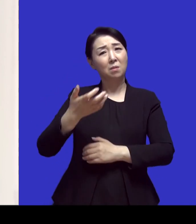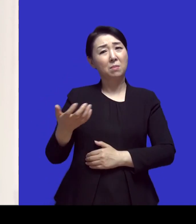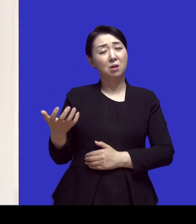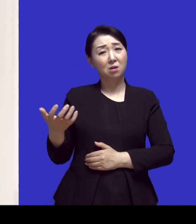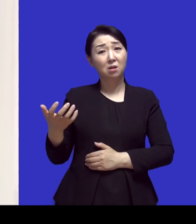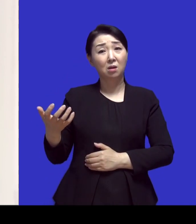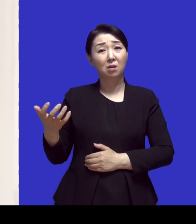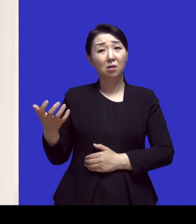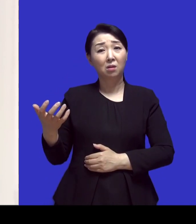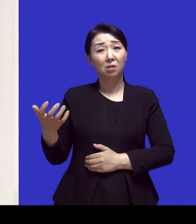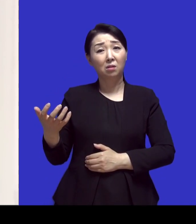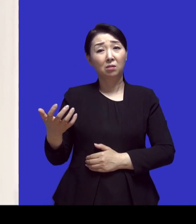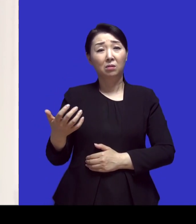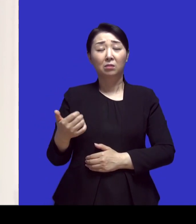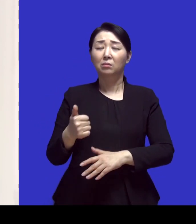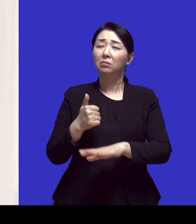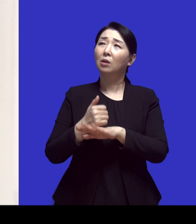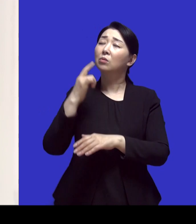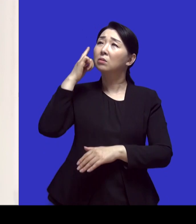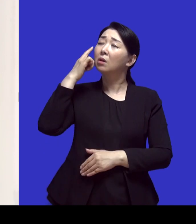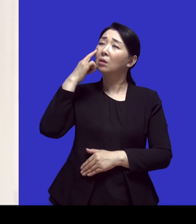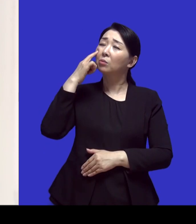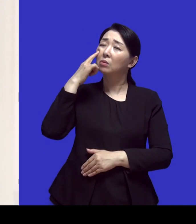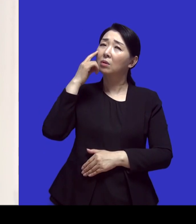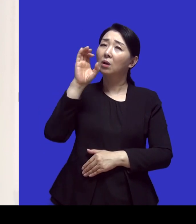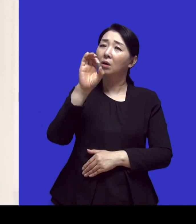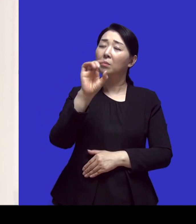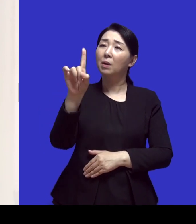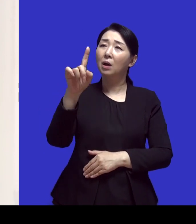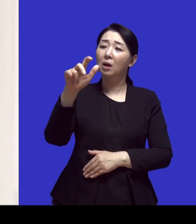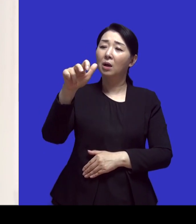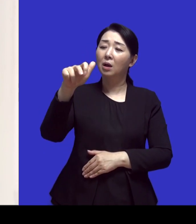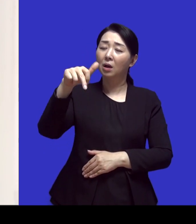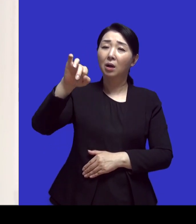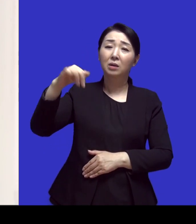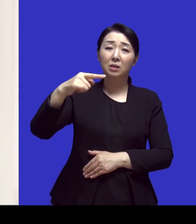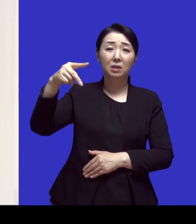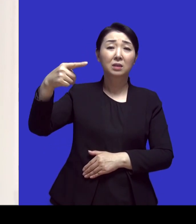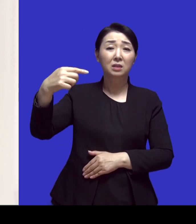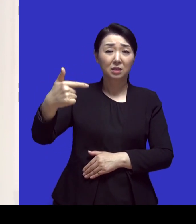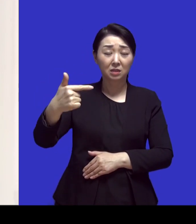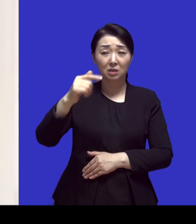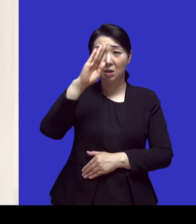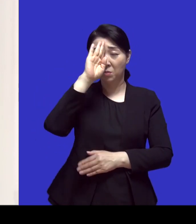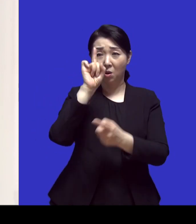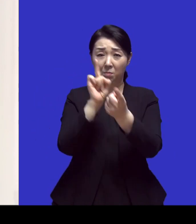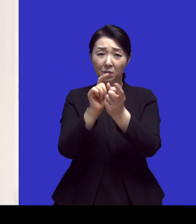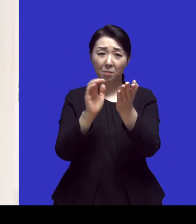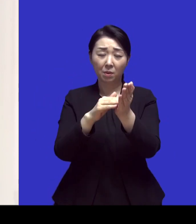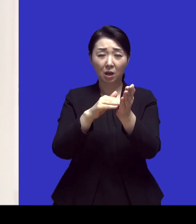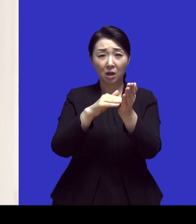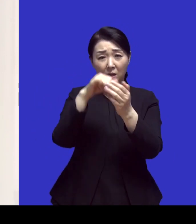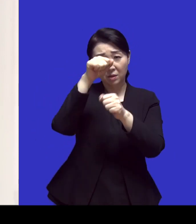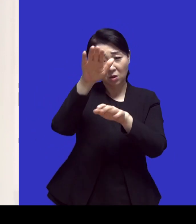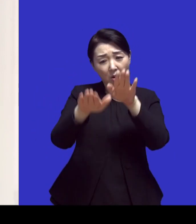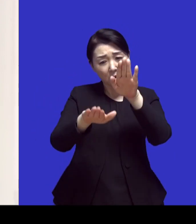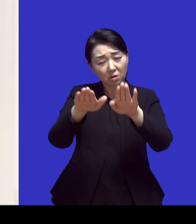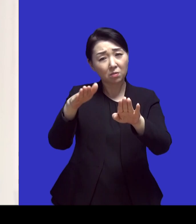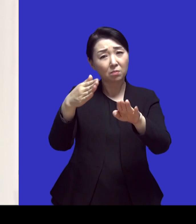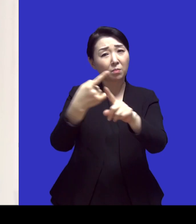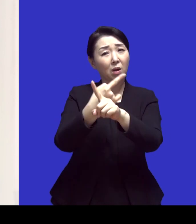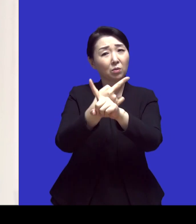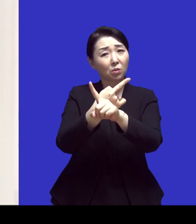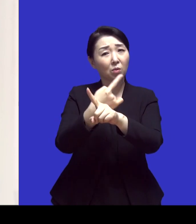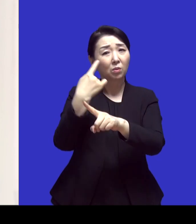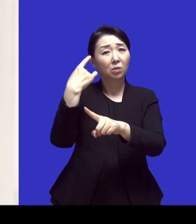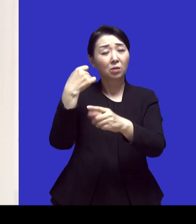네 이제 나중에 생각해보니까 이제 파킨슨병이 걸리면서 제 걸음걸이가 좀 바뀌고 이러면서 다리에 뭐 인대나